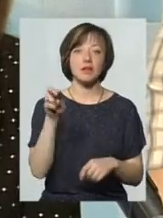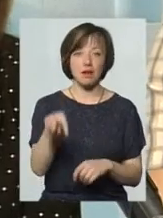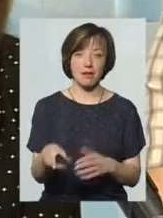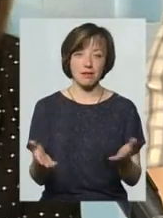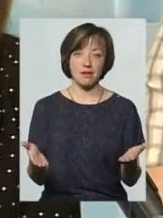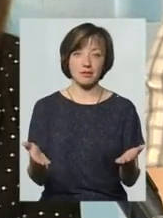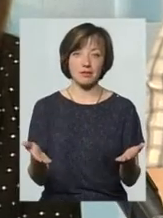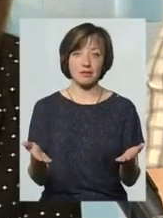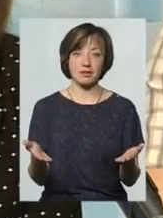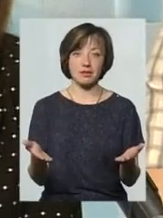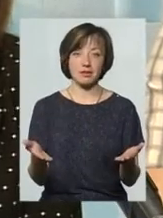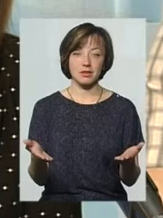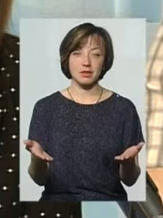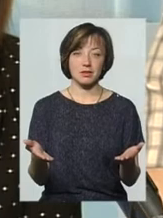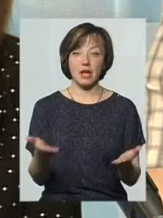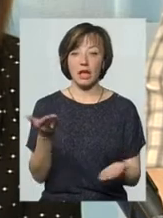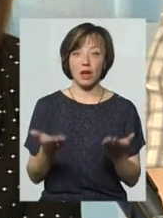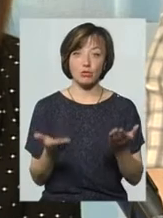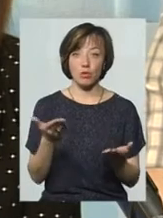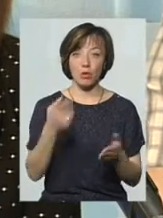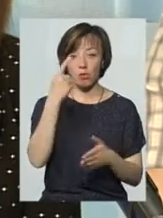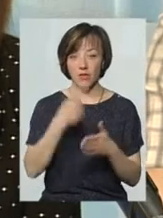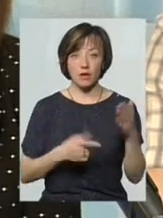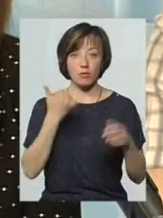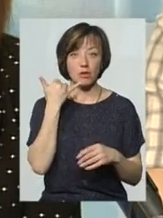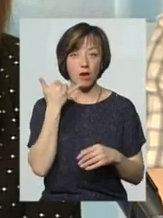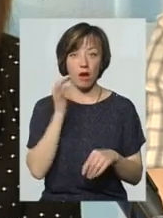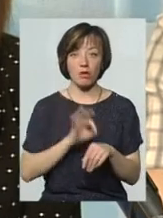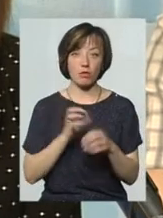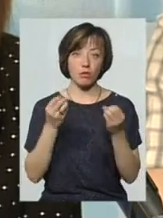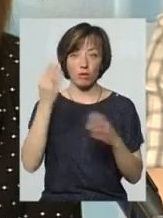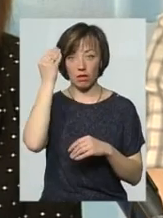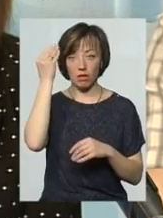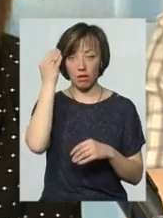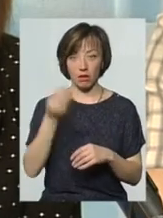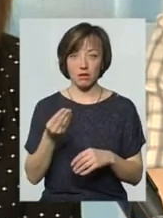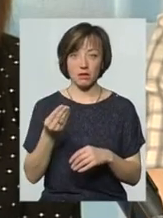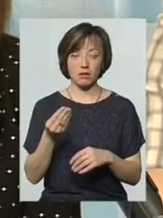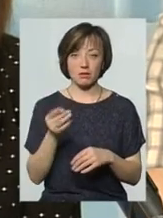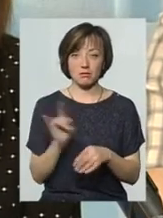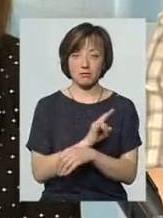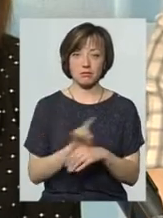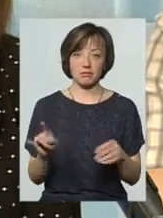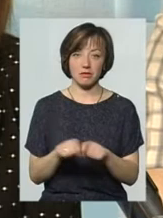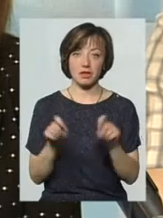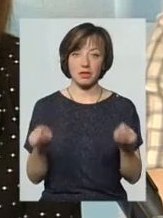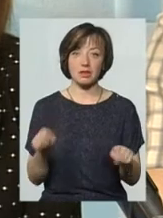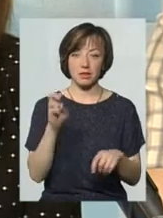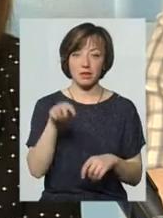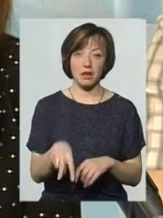лікарняний? Якщо повірив по телефону, а хворий просто вирішив симульнути і відкрити